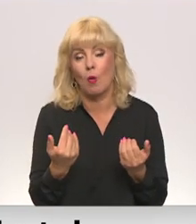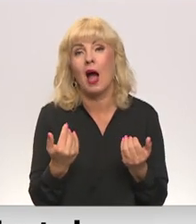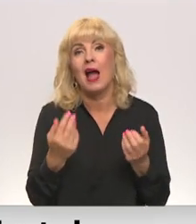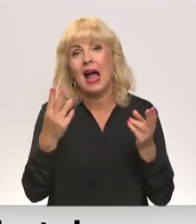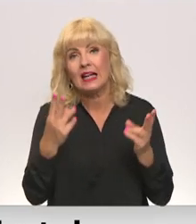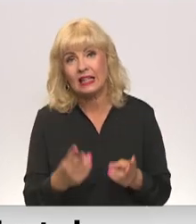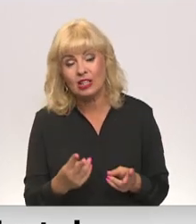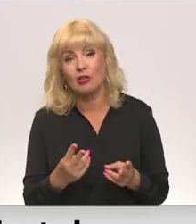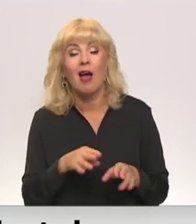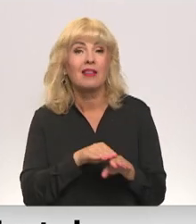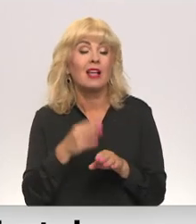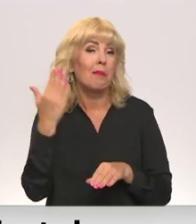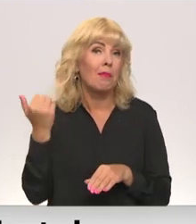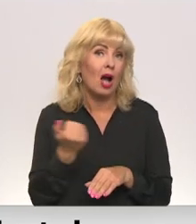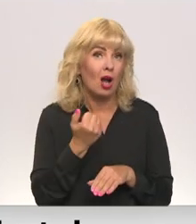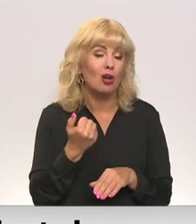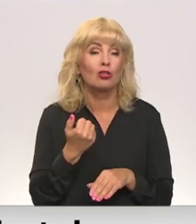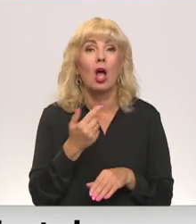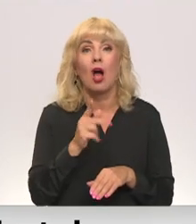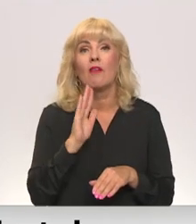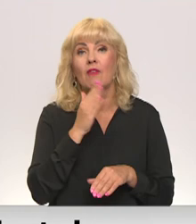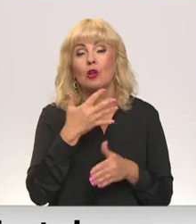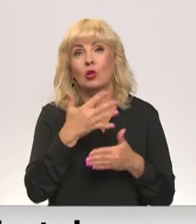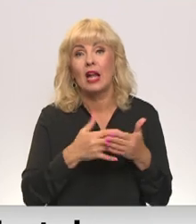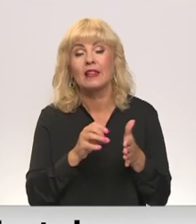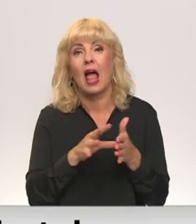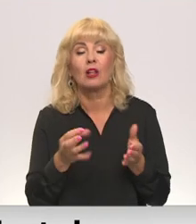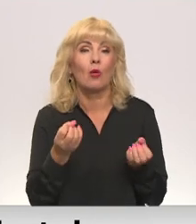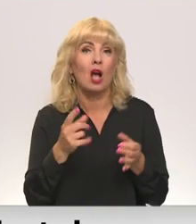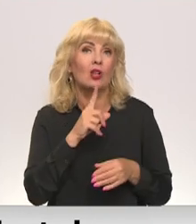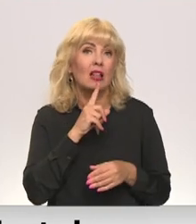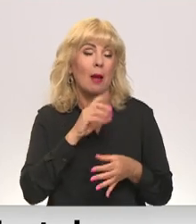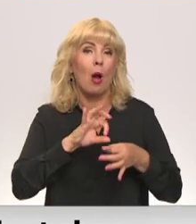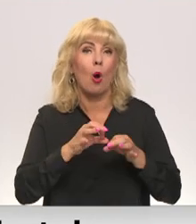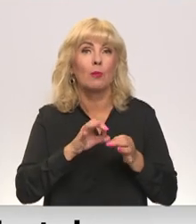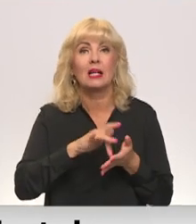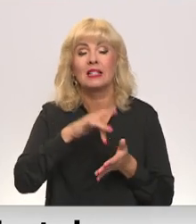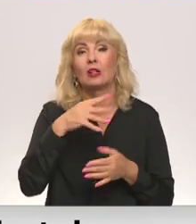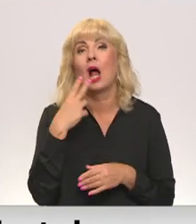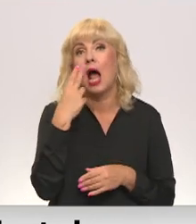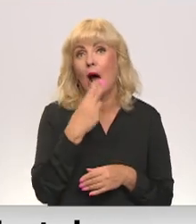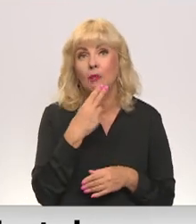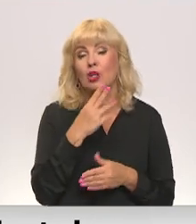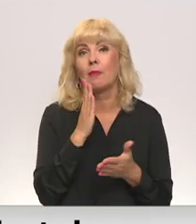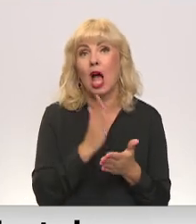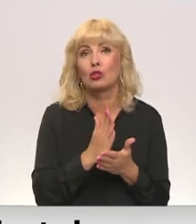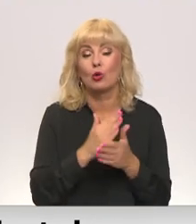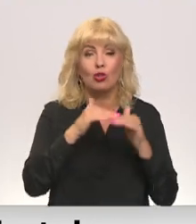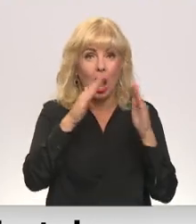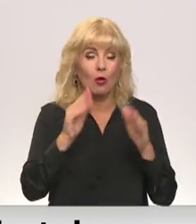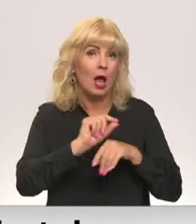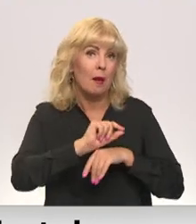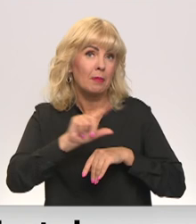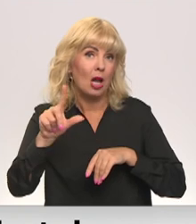pērnā gada vasaru, šovas ar rēķine par elektroenerģiju un gāzi, Liepājas olimpiskā centra apsaimniekošanā esošajās ēkās